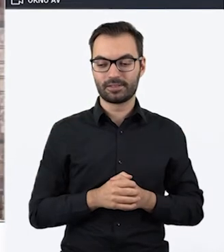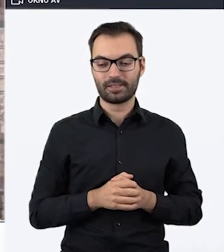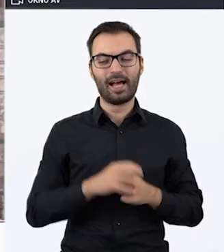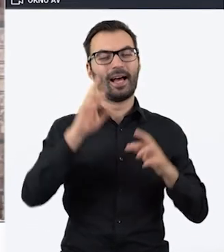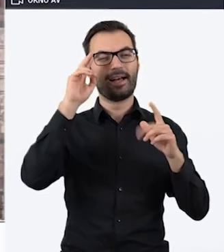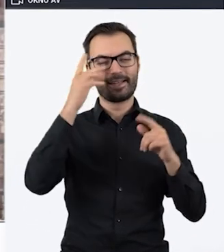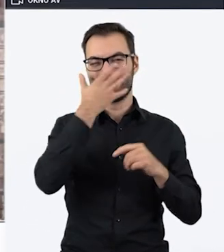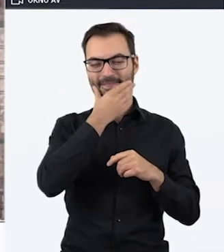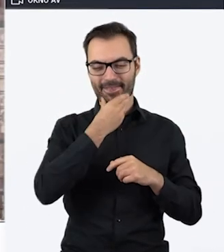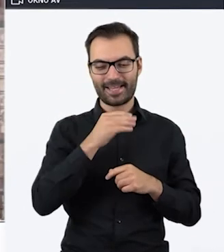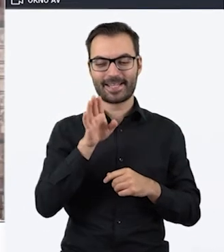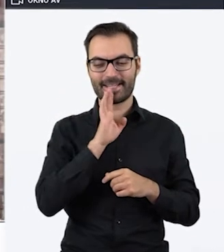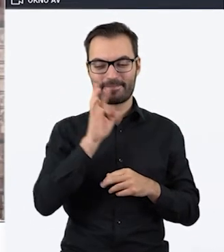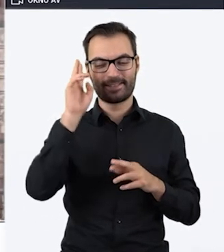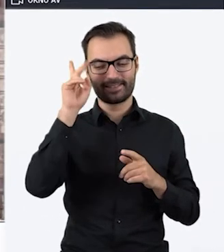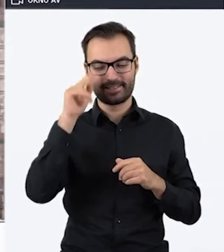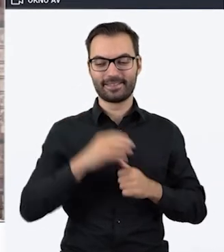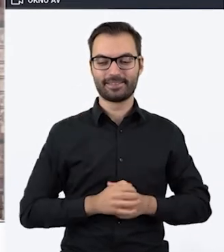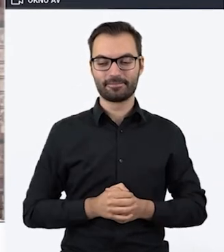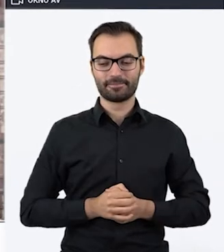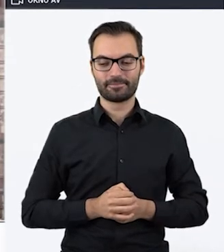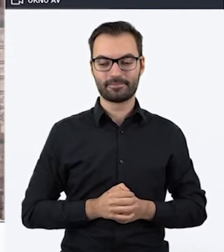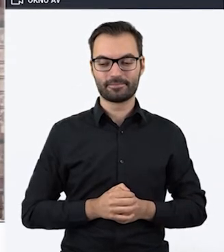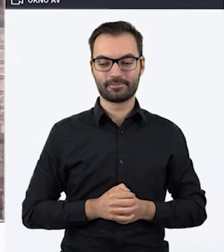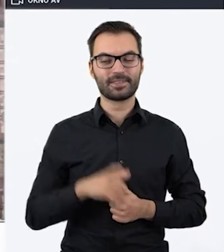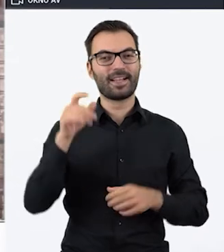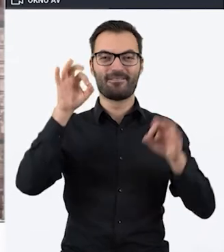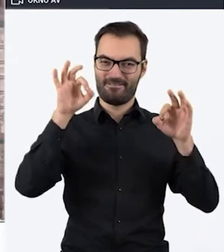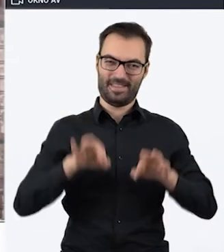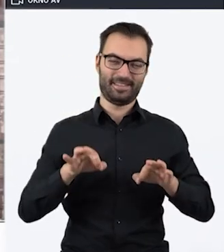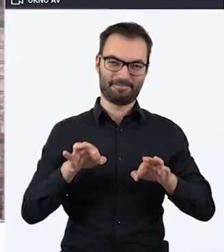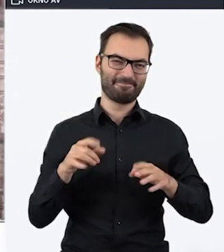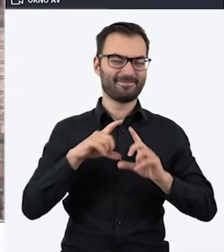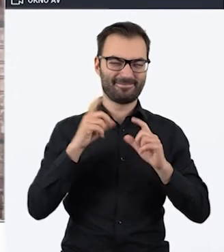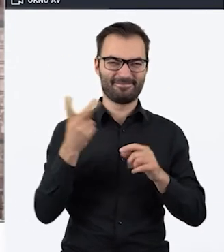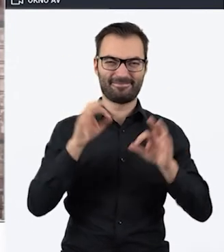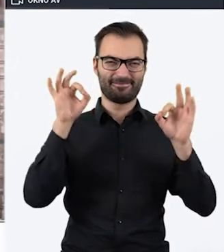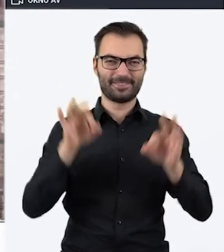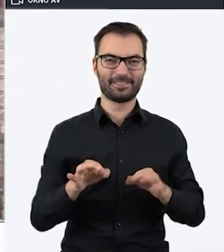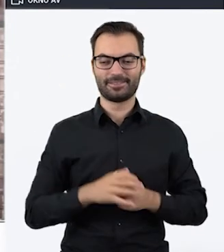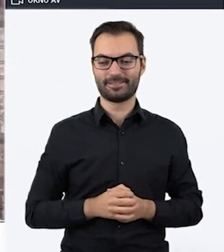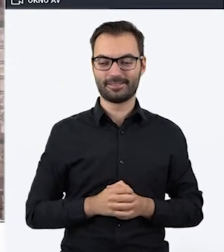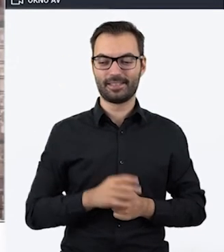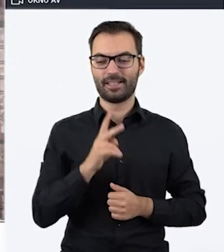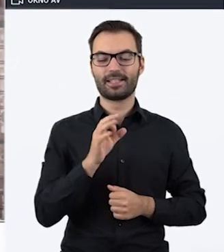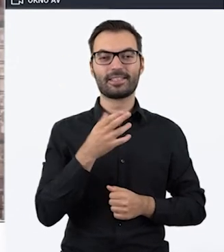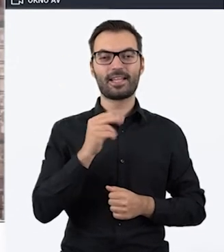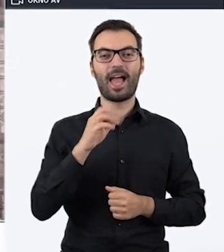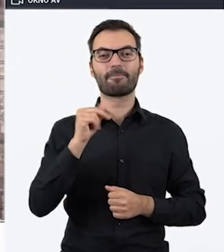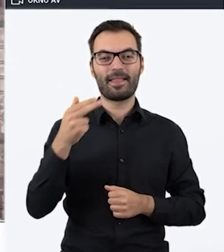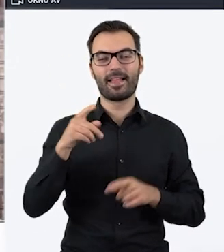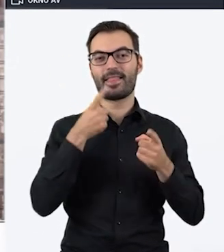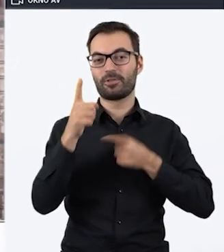Dość znajome twarze. Tak mi się wydaje, wydaje mi się, że znam te osoby. Są to sprawcy całego zamieszania dzisiejszego wieczora, czyli Ksenia